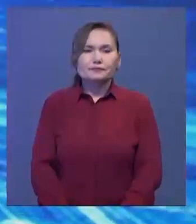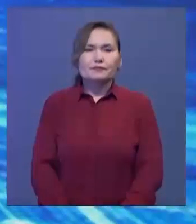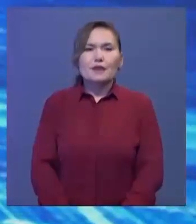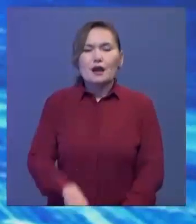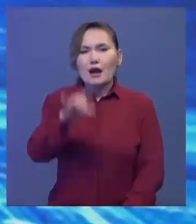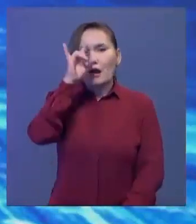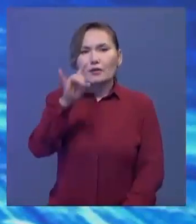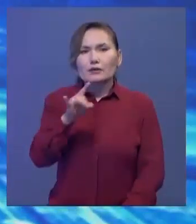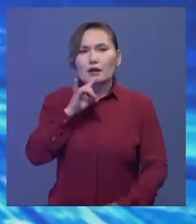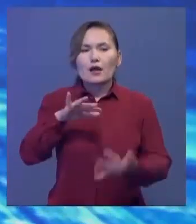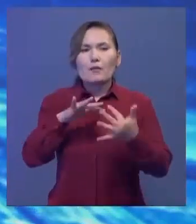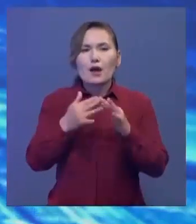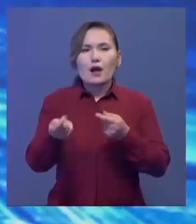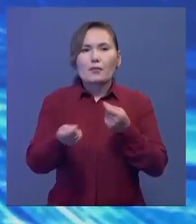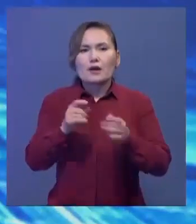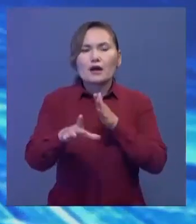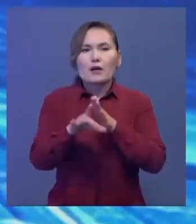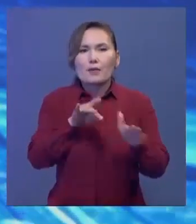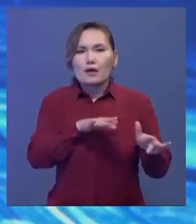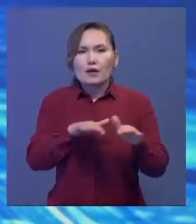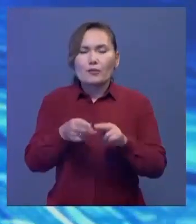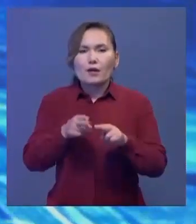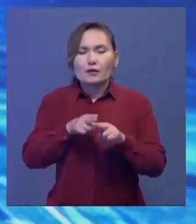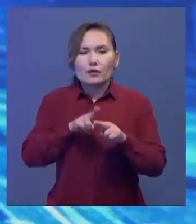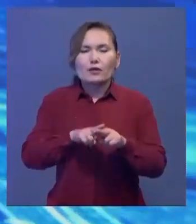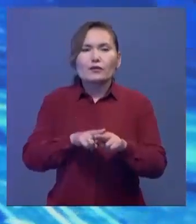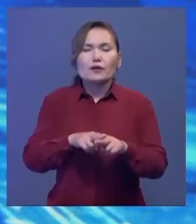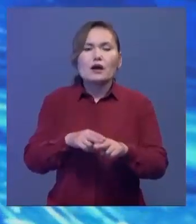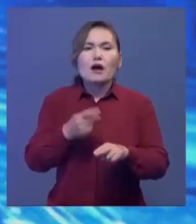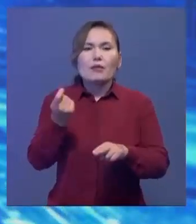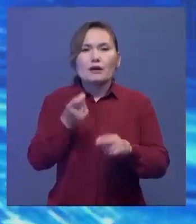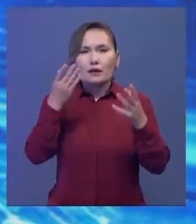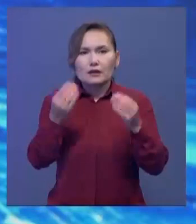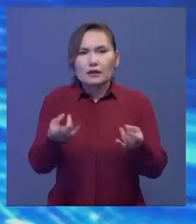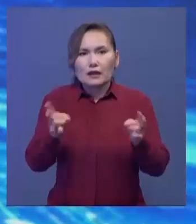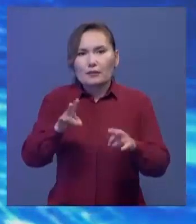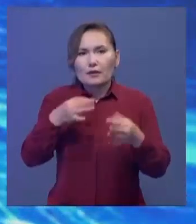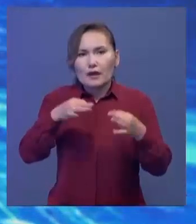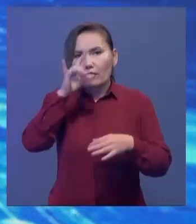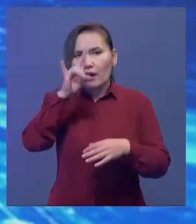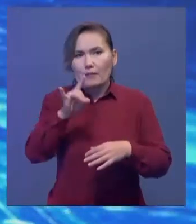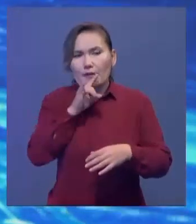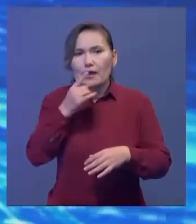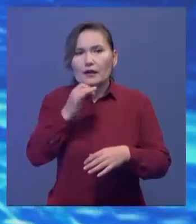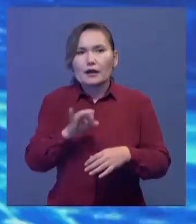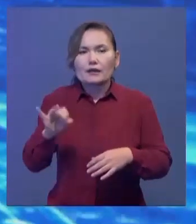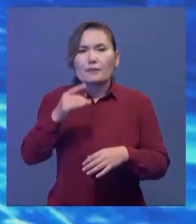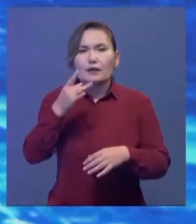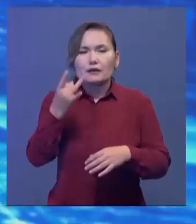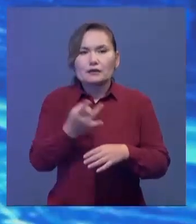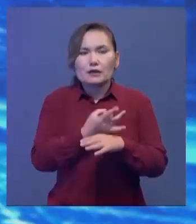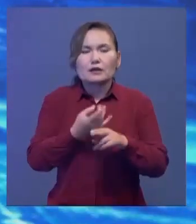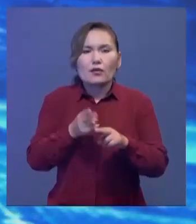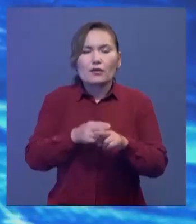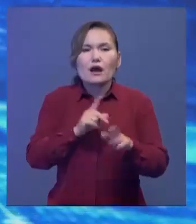Елімізде ауыл әкімдерінің сайлау процесінің өтуіне саналылығың қал. Тәуелсіз Қазақстан тарихында бірінші рет қолғалынып отырған